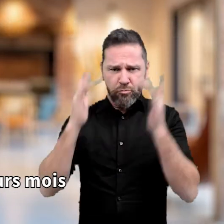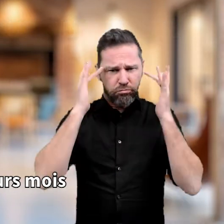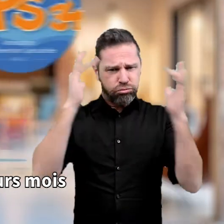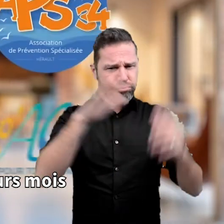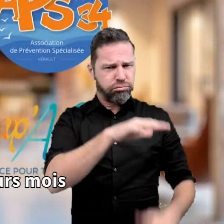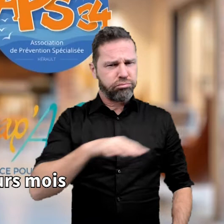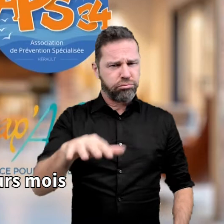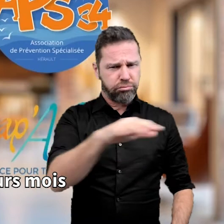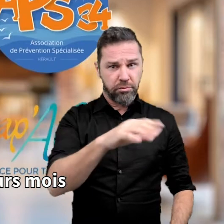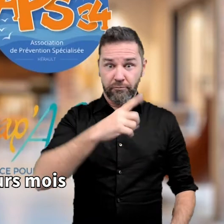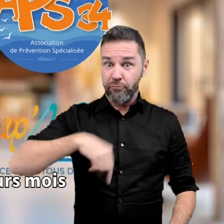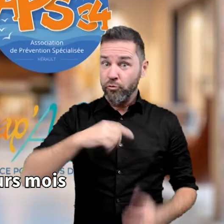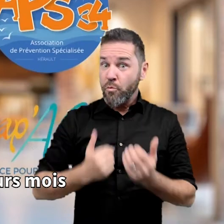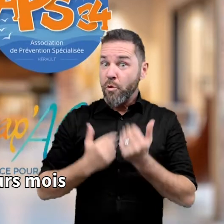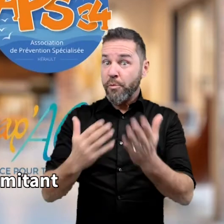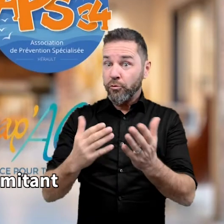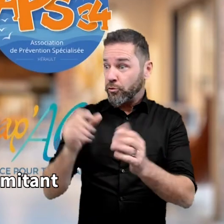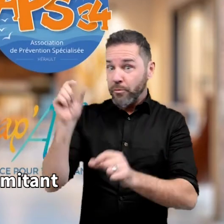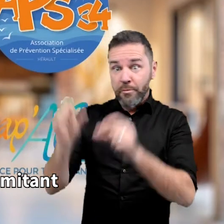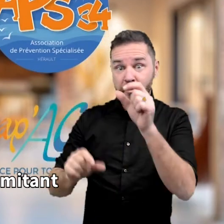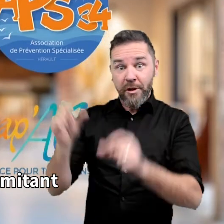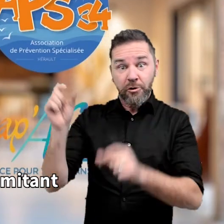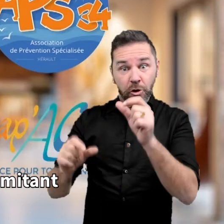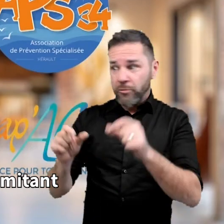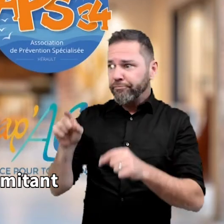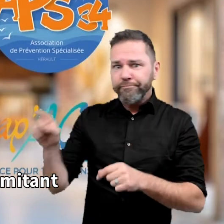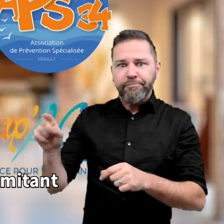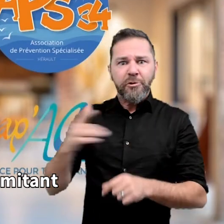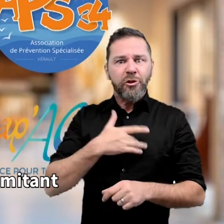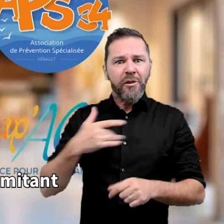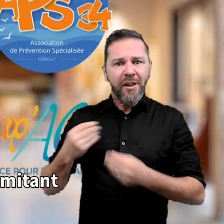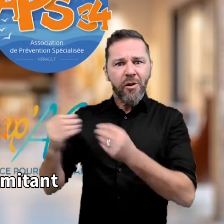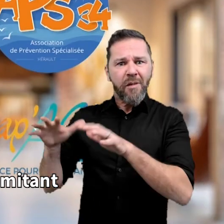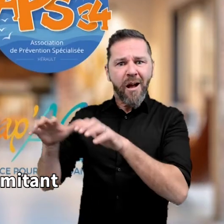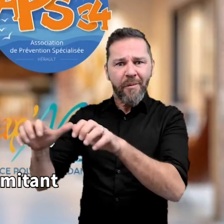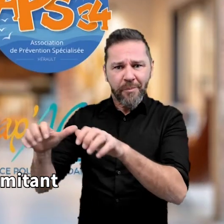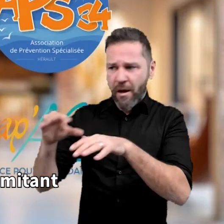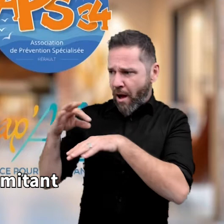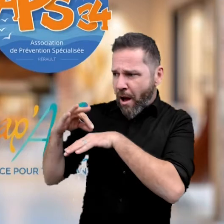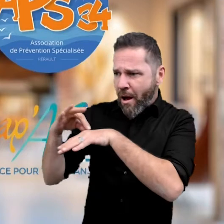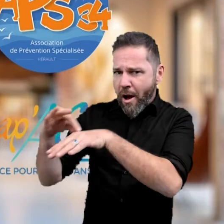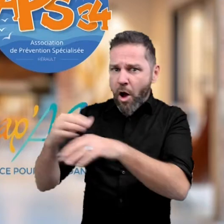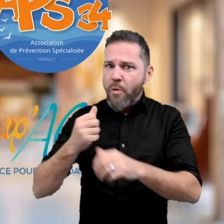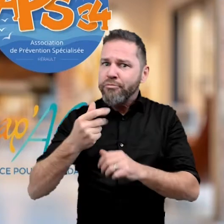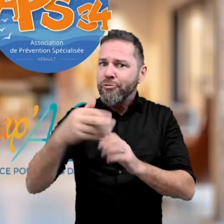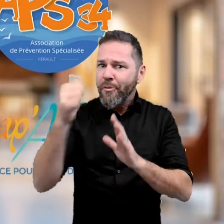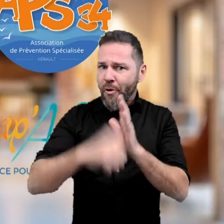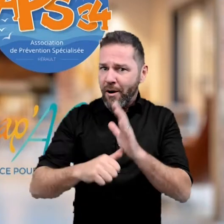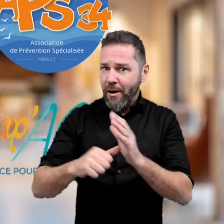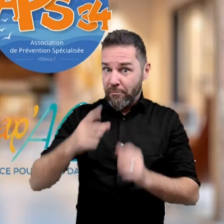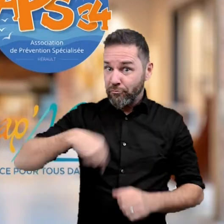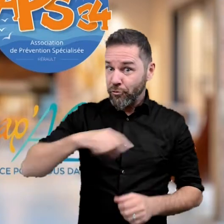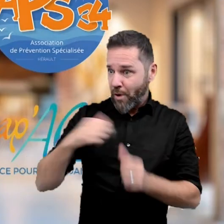proposons d'accompagner pendant plusieurs mois des personnes présentant un trouble de santé limitant, de manière proactive